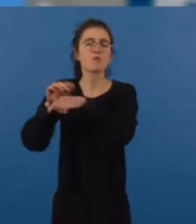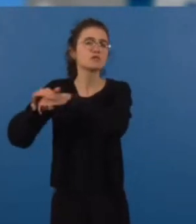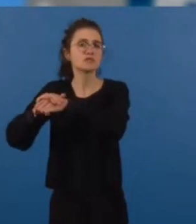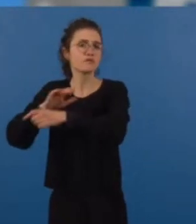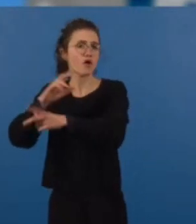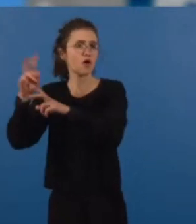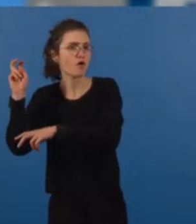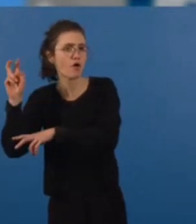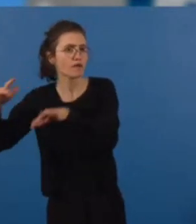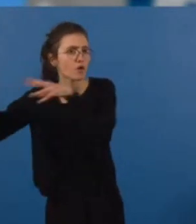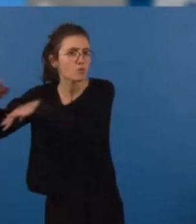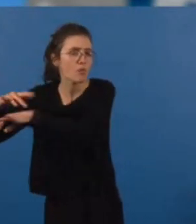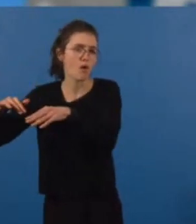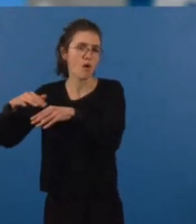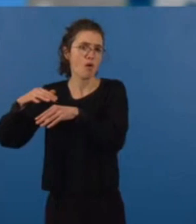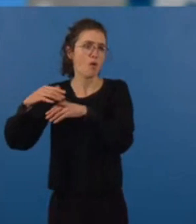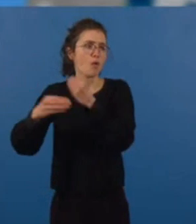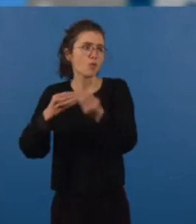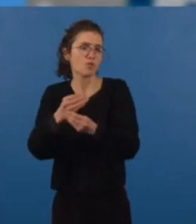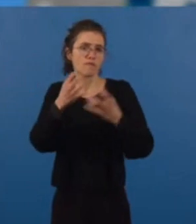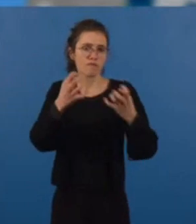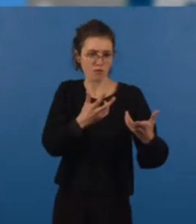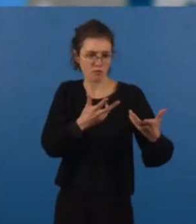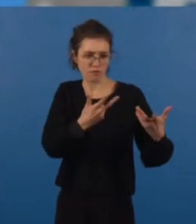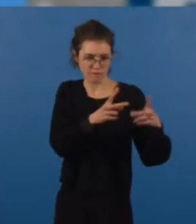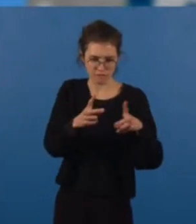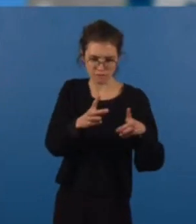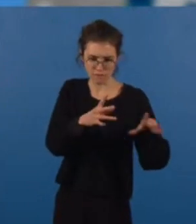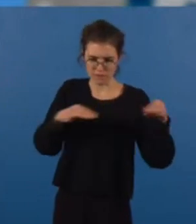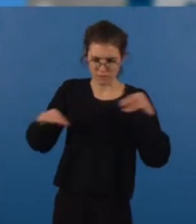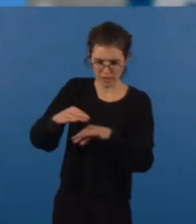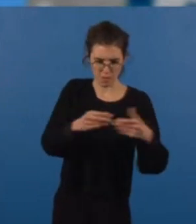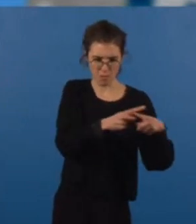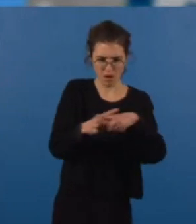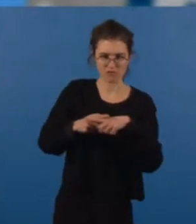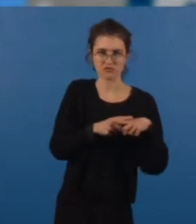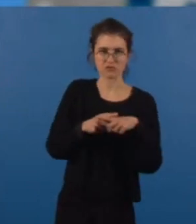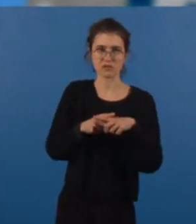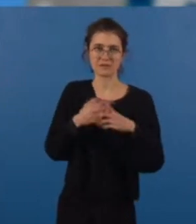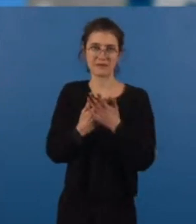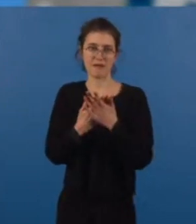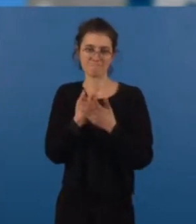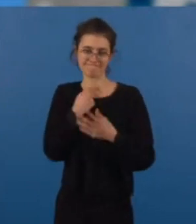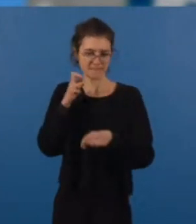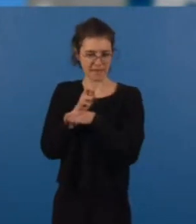de partager l'espace urbain. C'est le même conservatisme qui est à l'œuvre. Je vous remercie de votre attention.